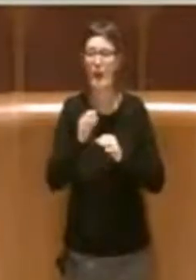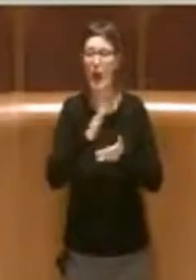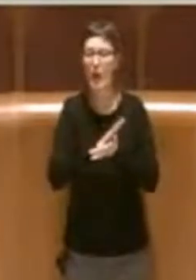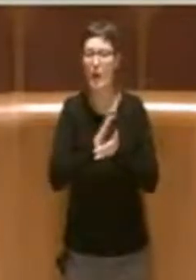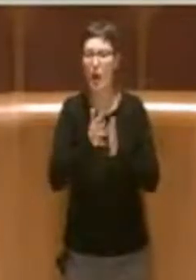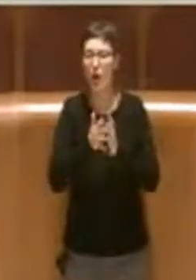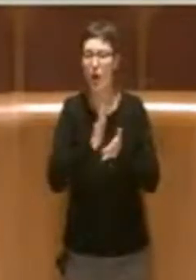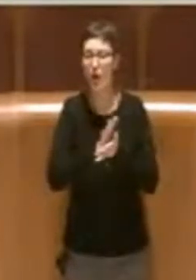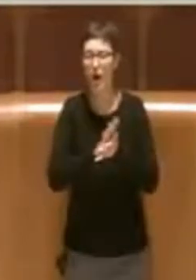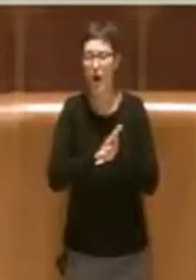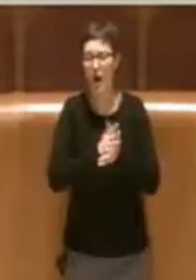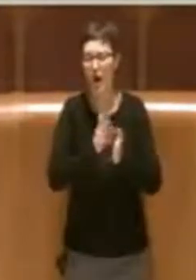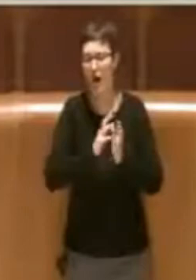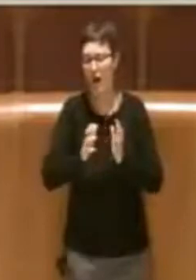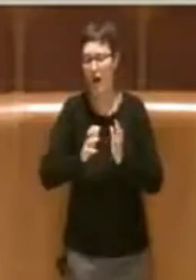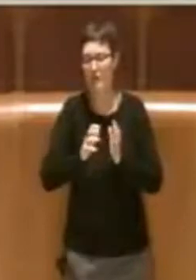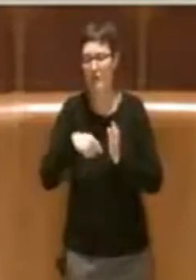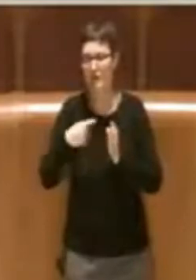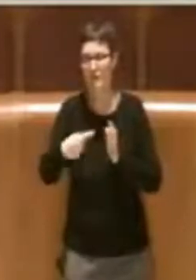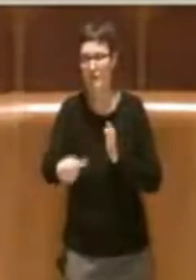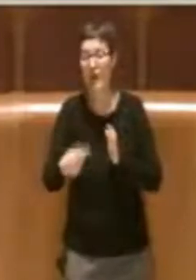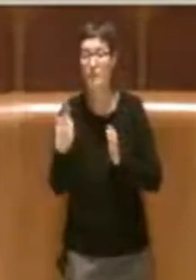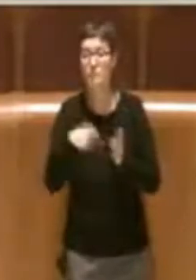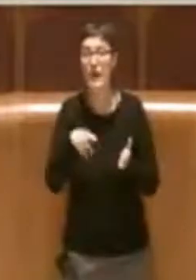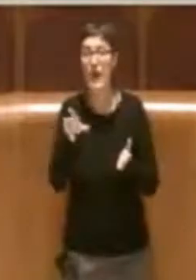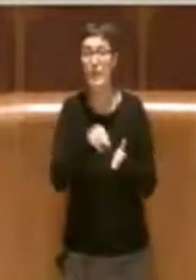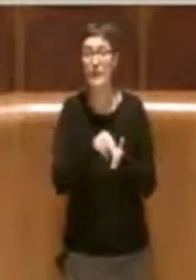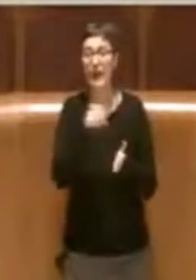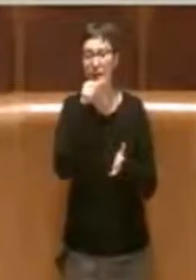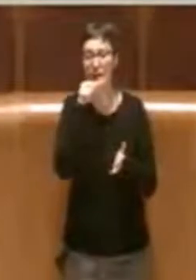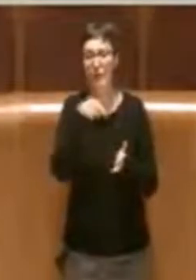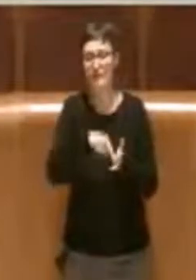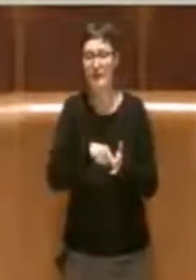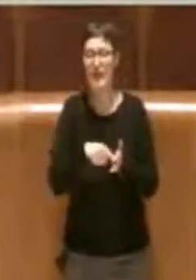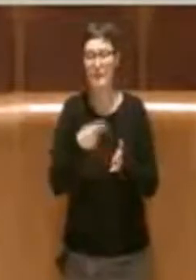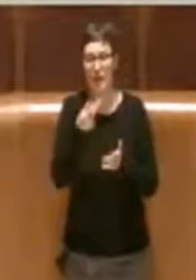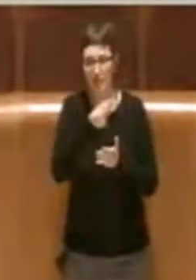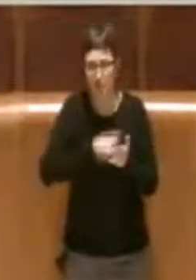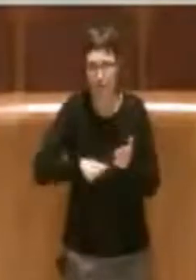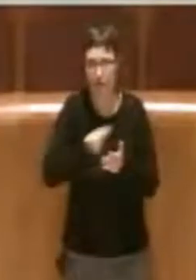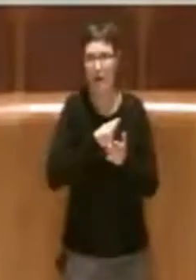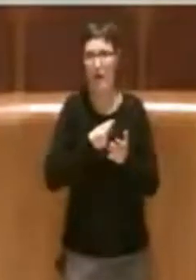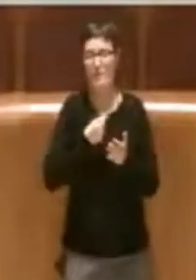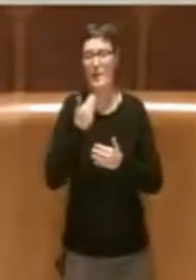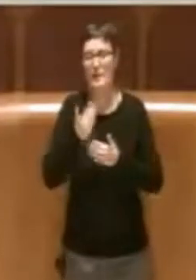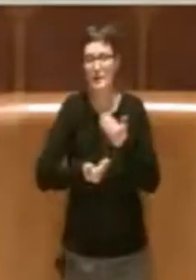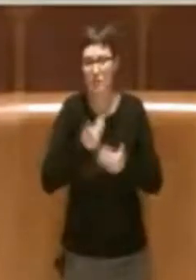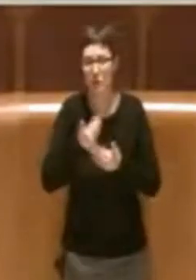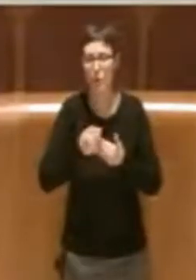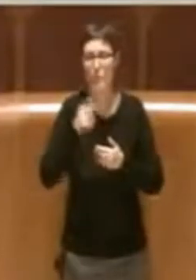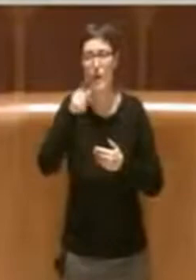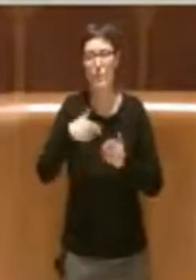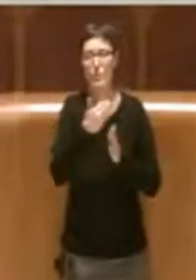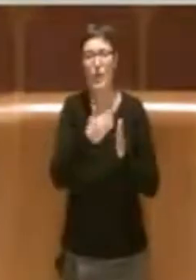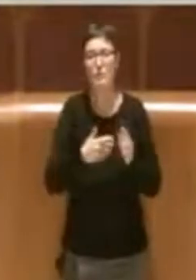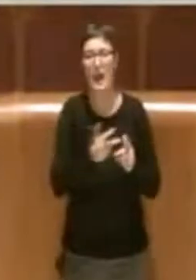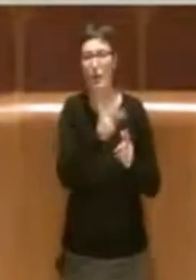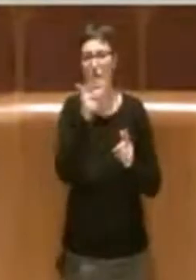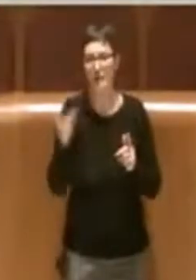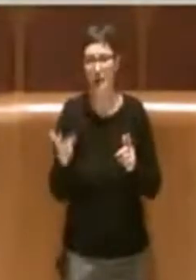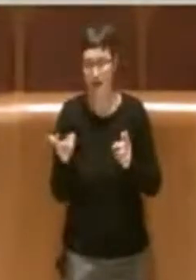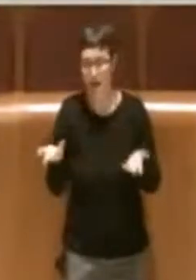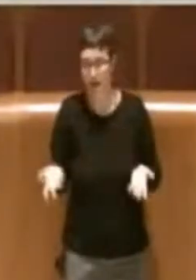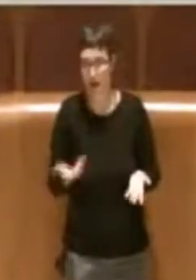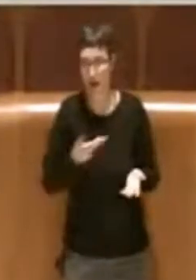applicativi di questo genere poi vanno programmati, sviluppati anche nel piano triennale ICT. Su questo voglio ricordare